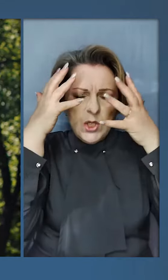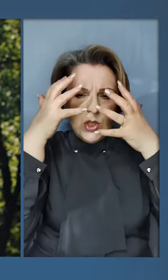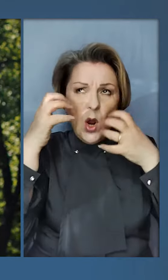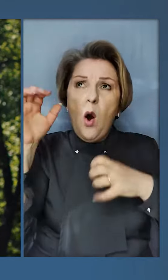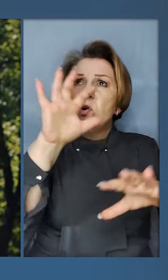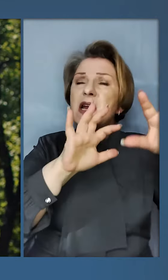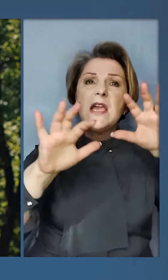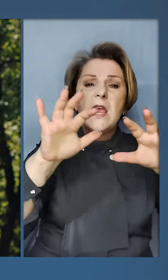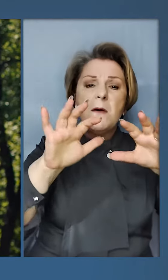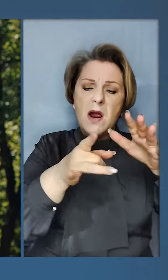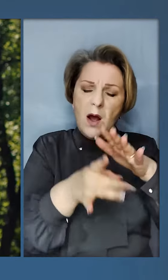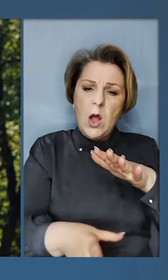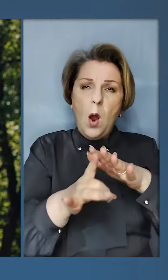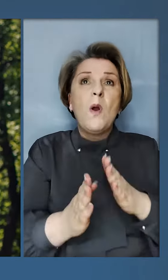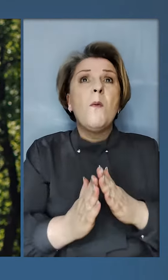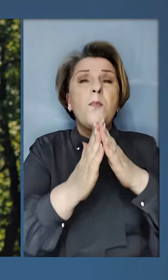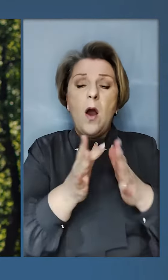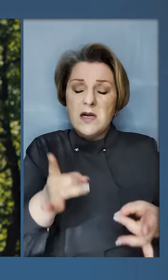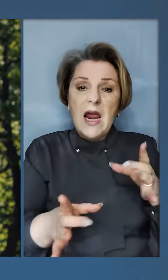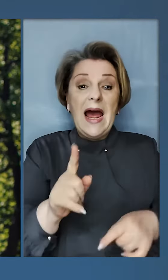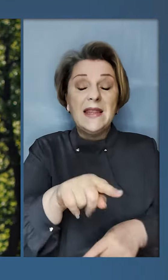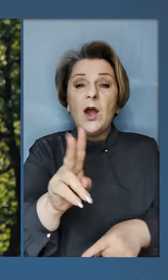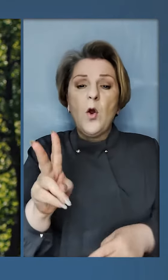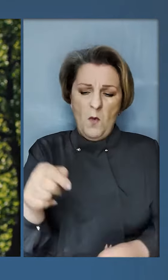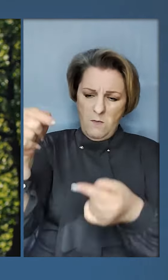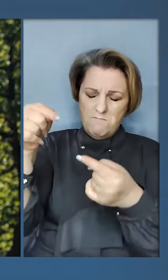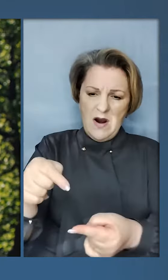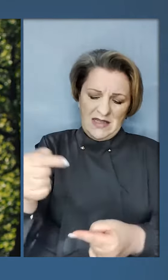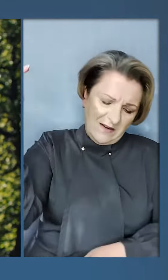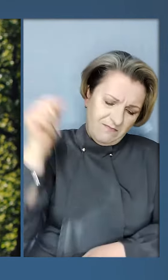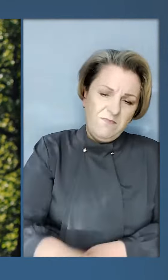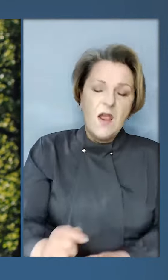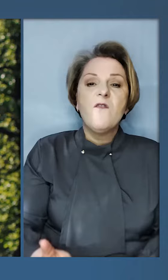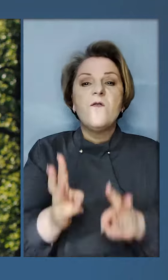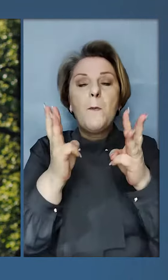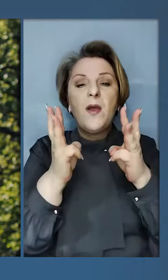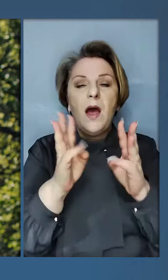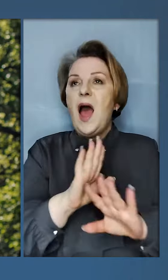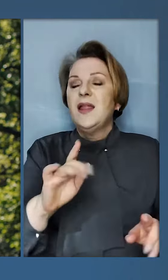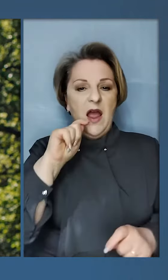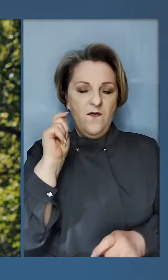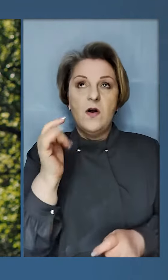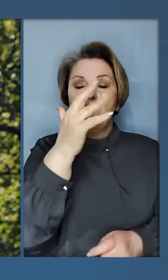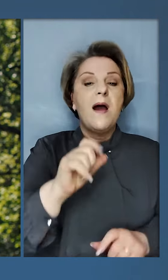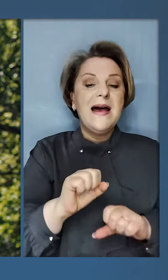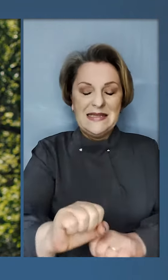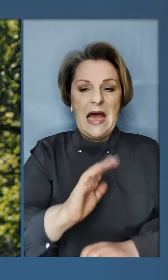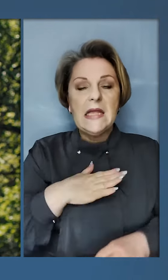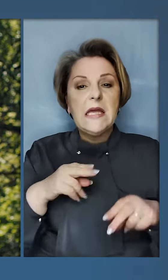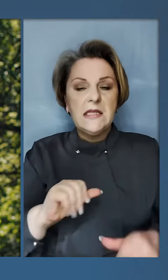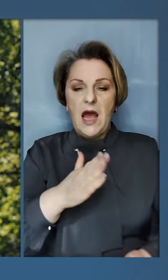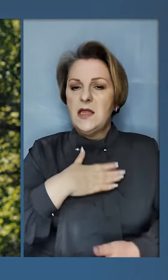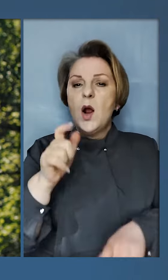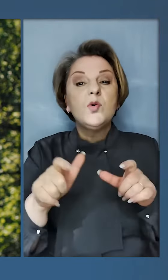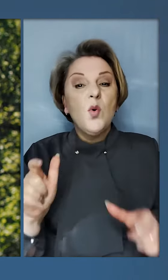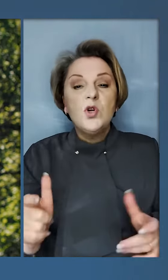чорні хмари і летять бомби і ракети тих, кому місце в пеклі, а не в українському небі. За наші